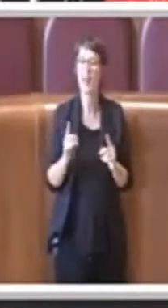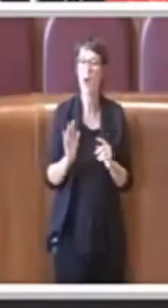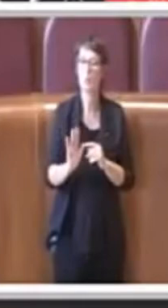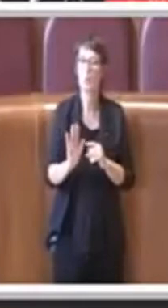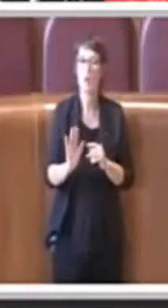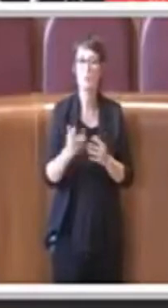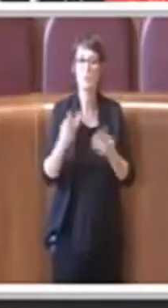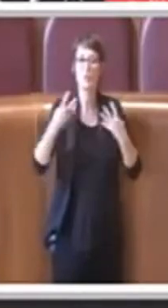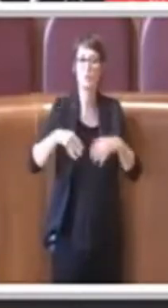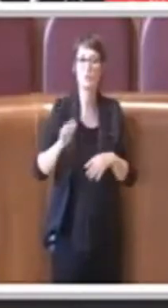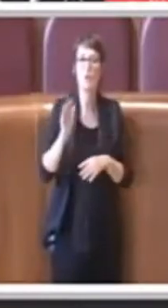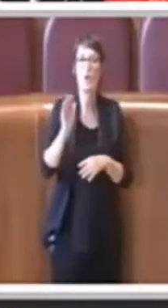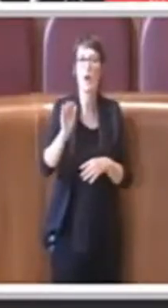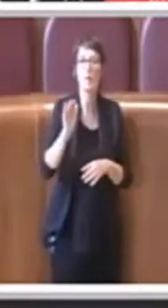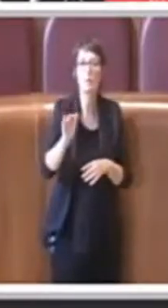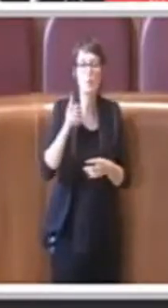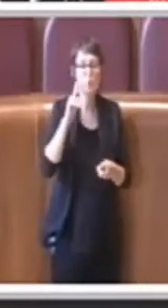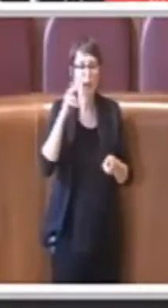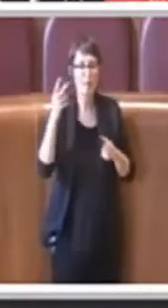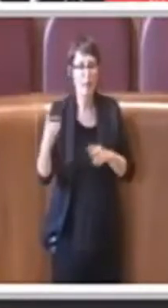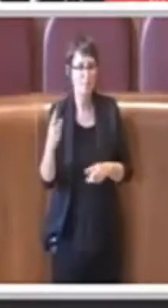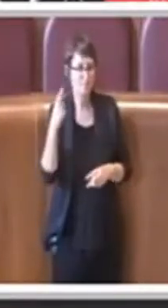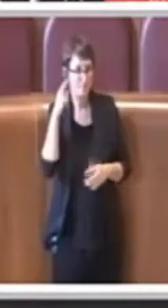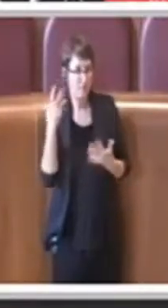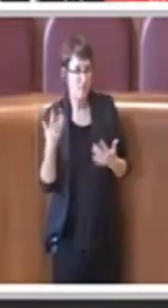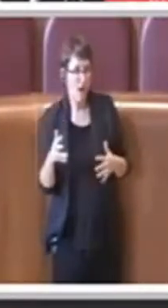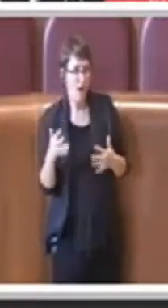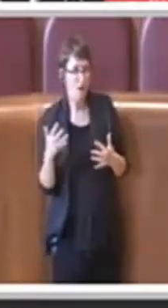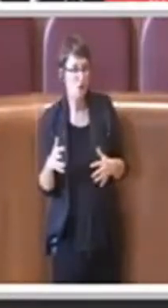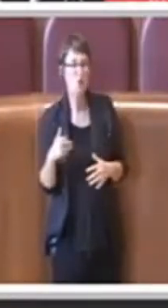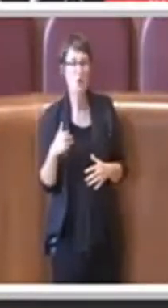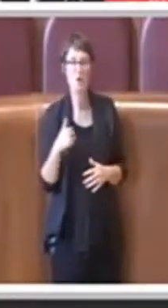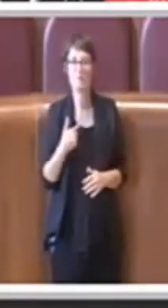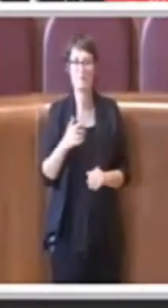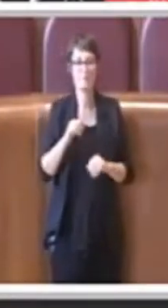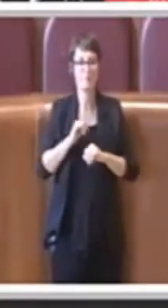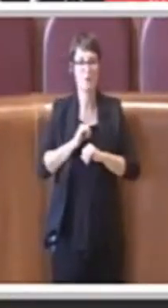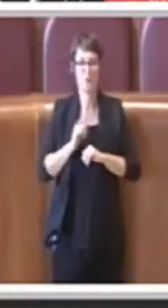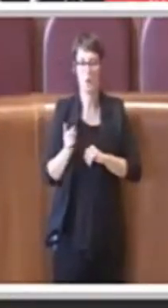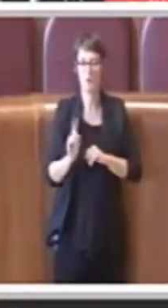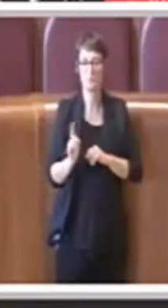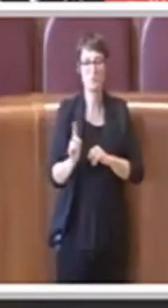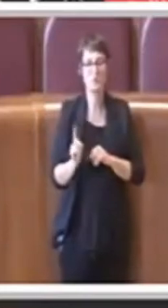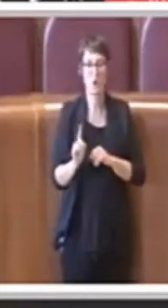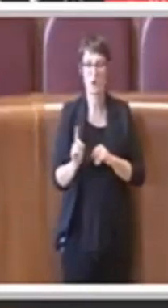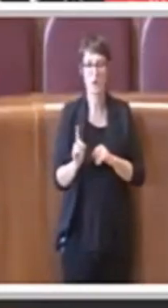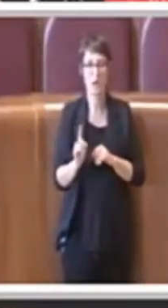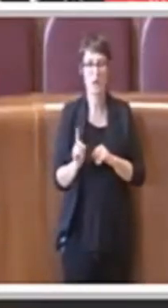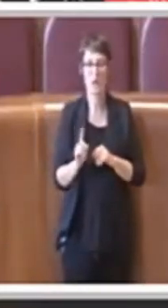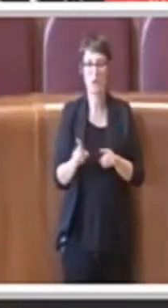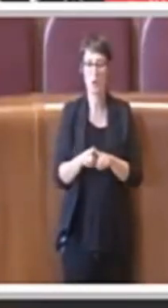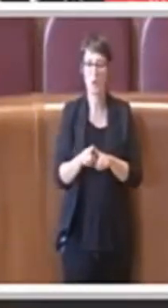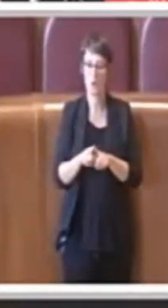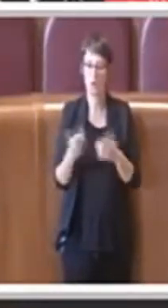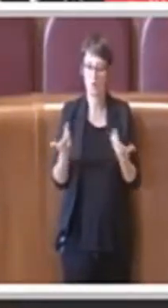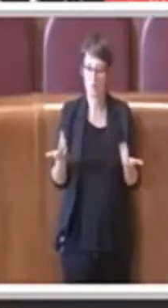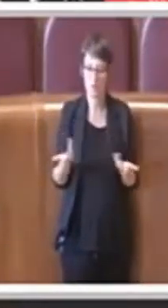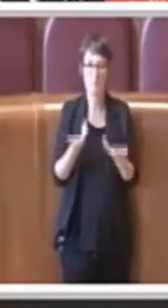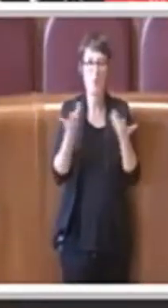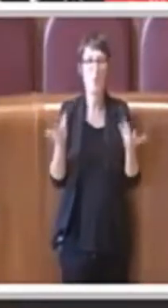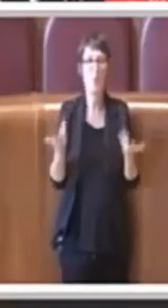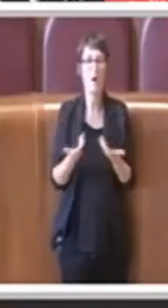sul futuro, io non vedo assolutamente in alcun modo un'attività conflittuale nei